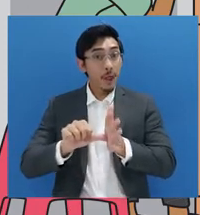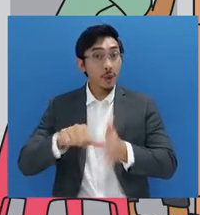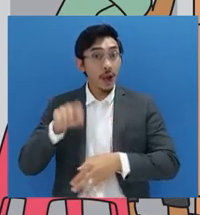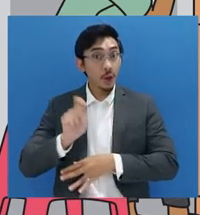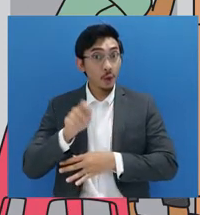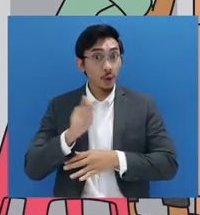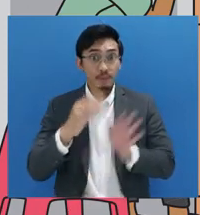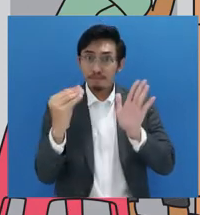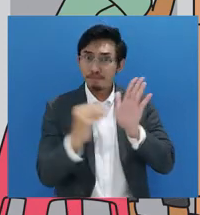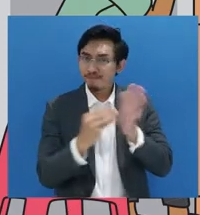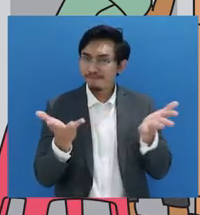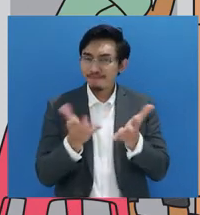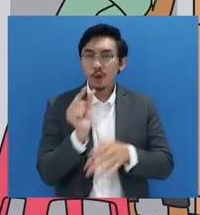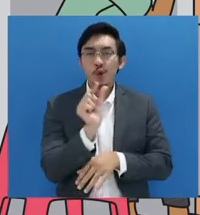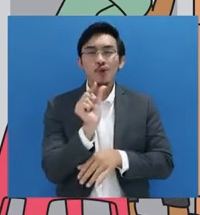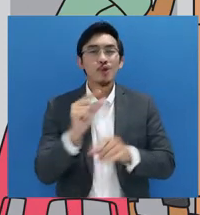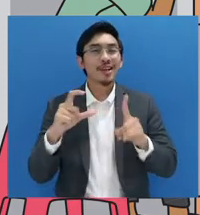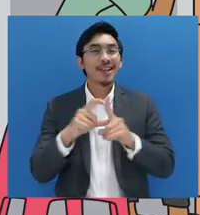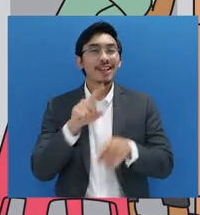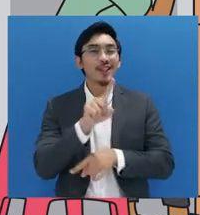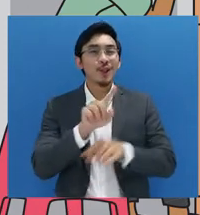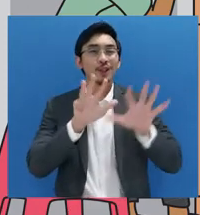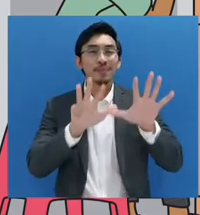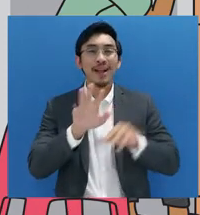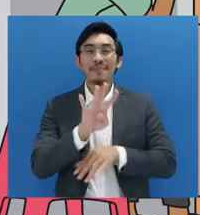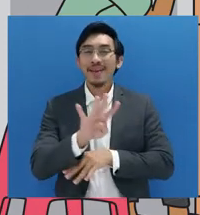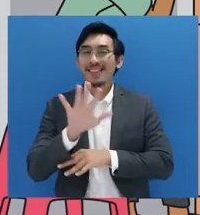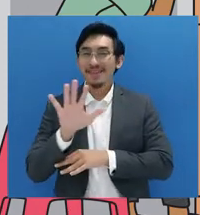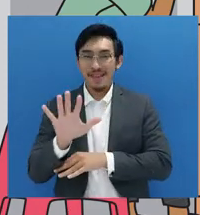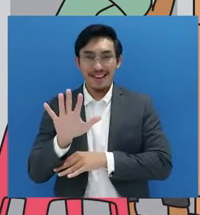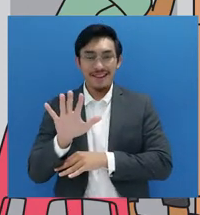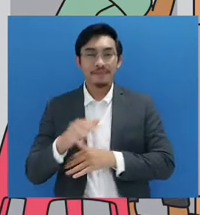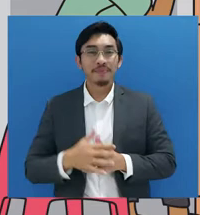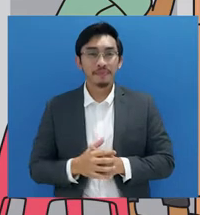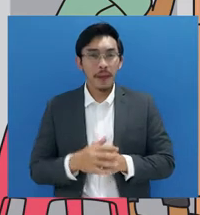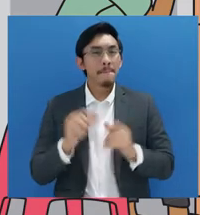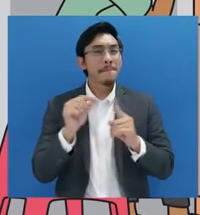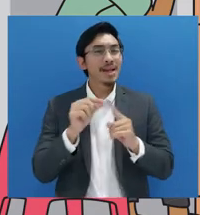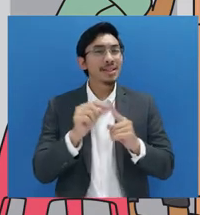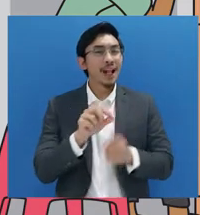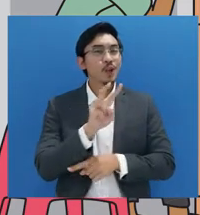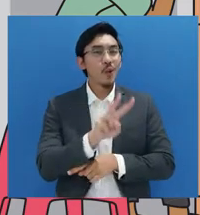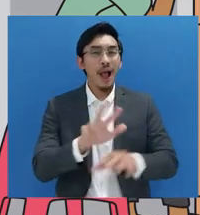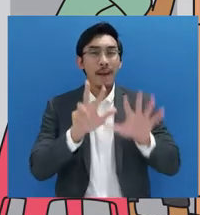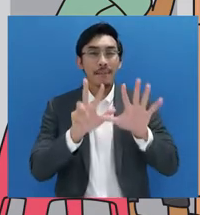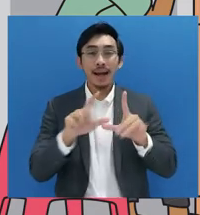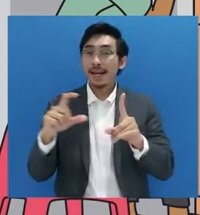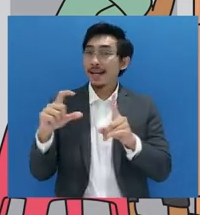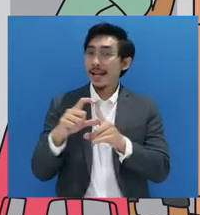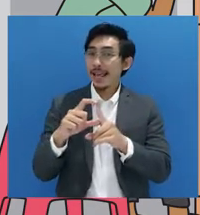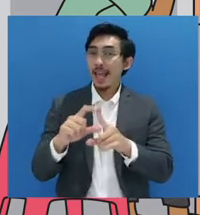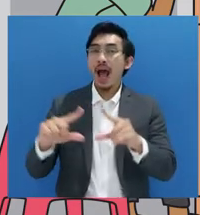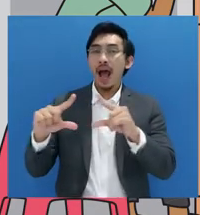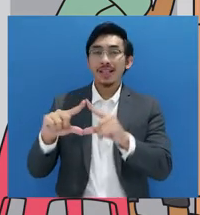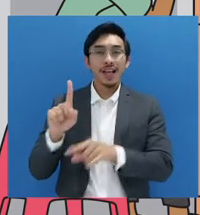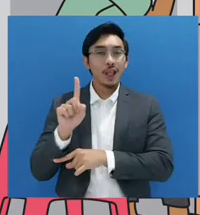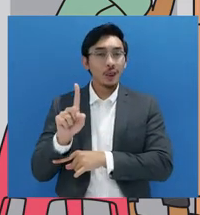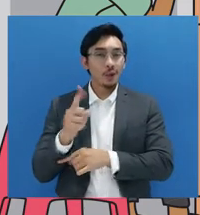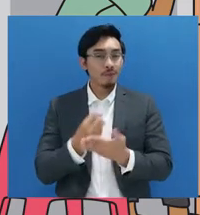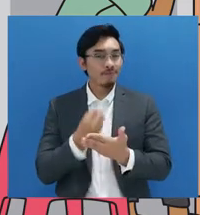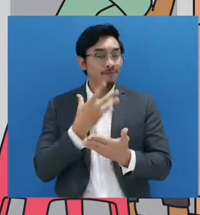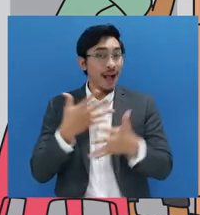tercermin dalam Undang-Undang Dasar 1945, Pasal 28 huruf D ayat 1 yang menyatakan,